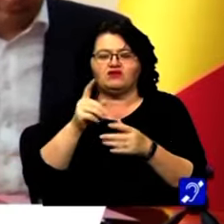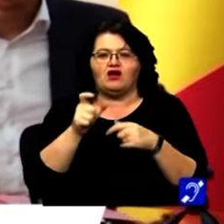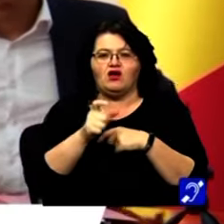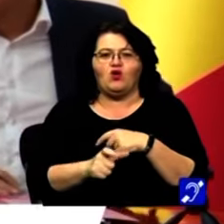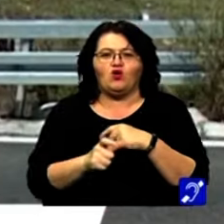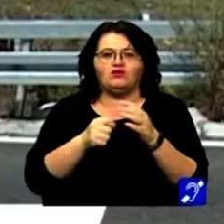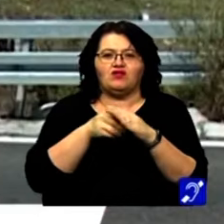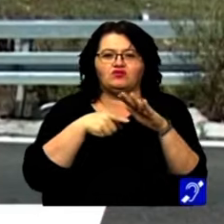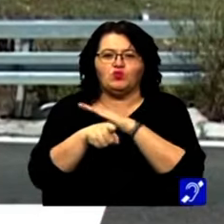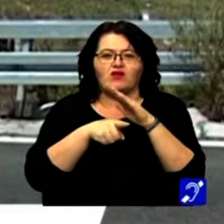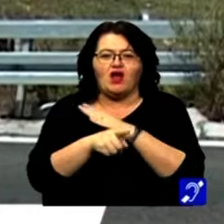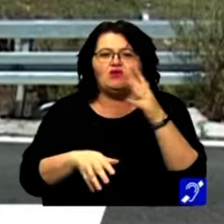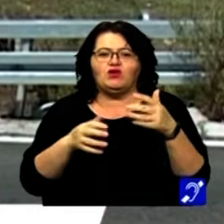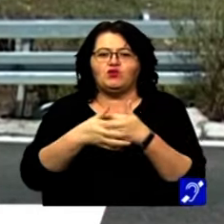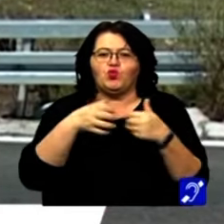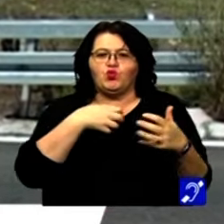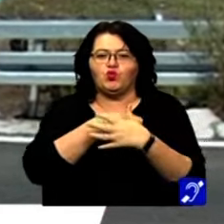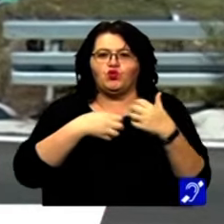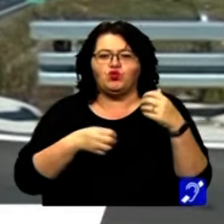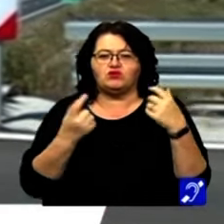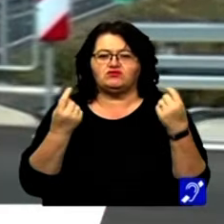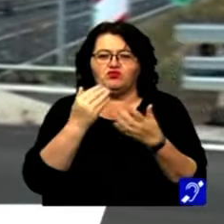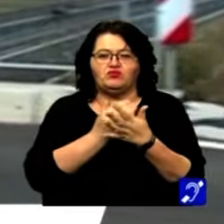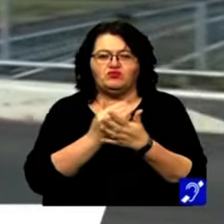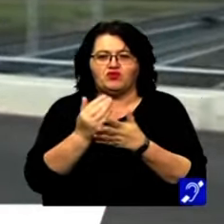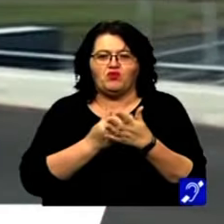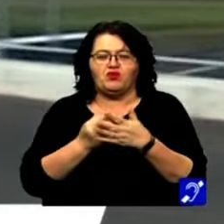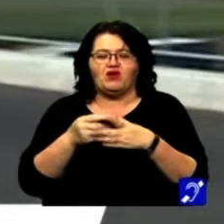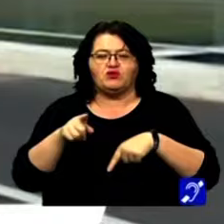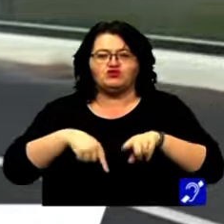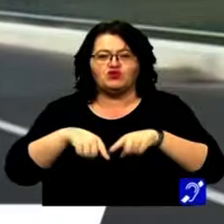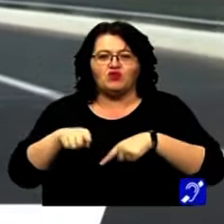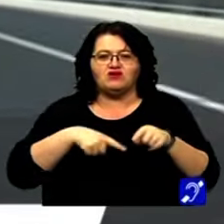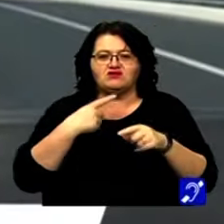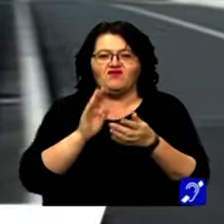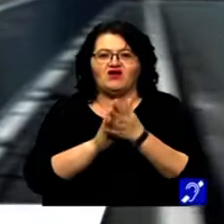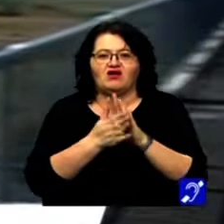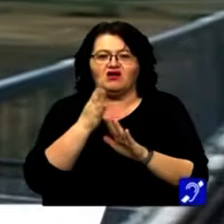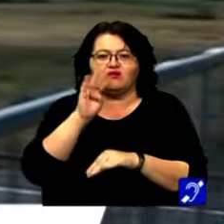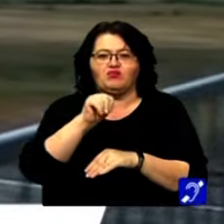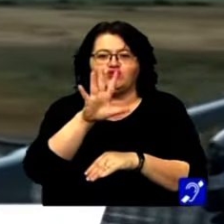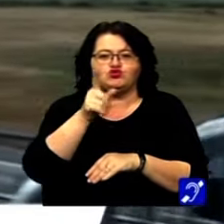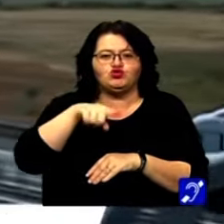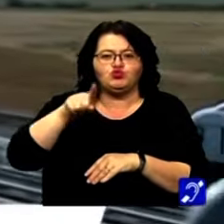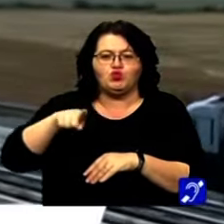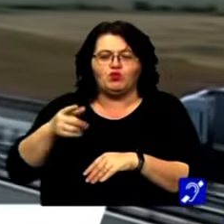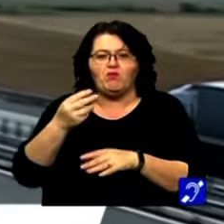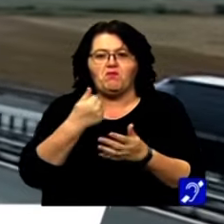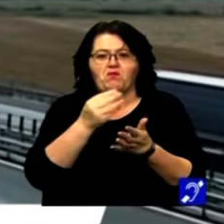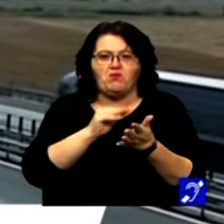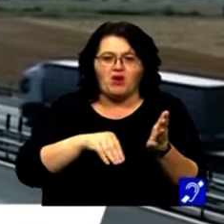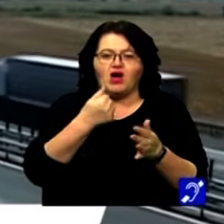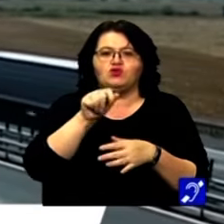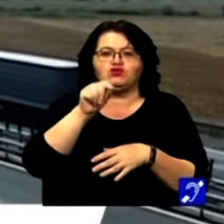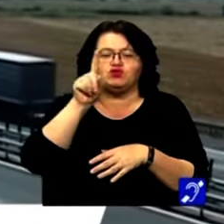ca și lotul cu tuneluri pentru urși, unul dintre cele mai controversate din infrastructura rutieră, trebuie să fie gata în 45 de luni. Alte 120